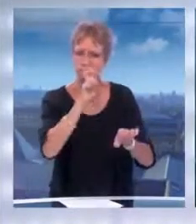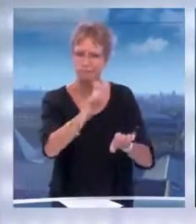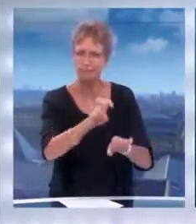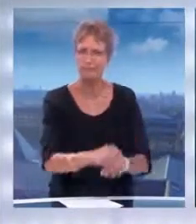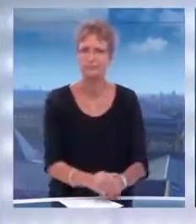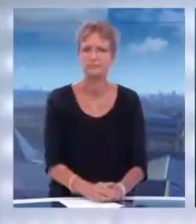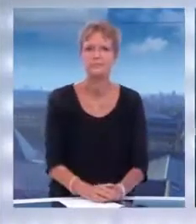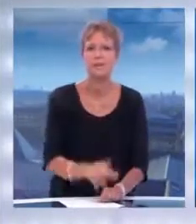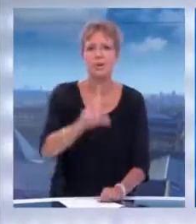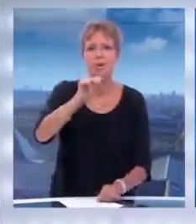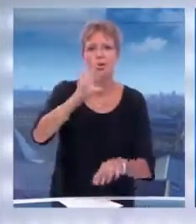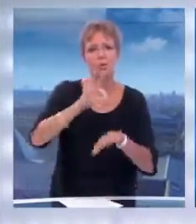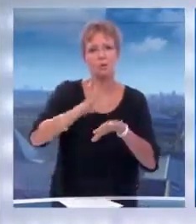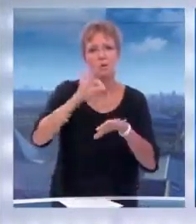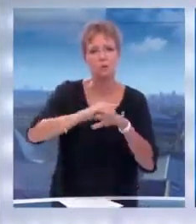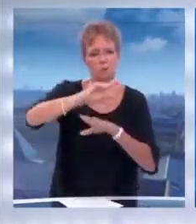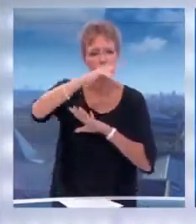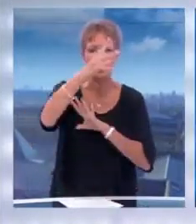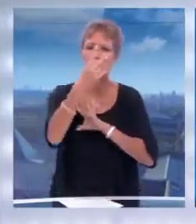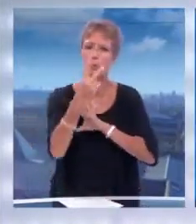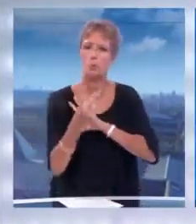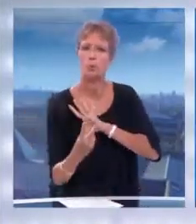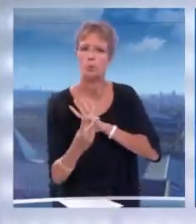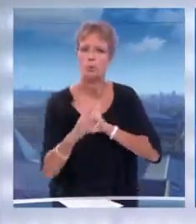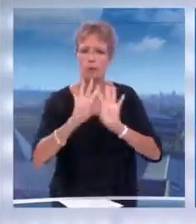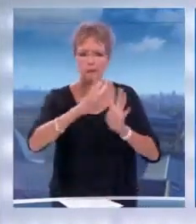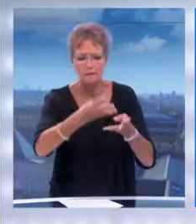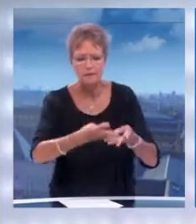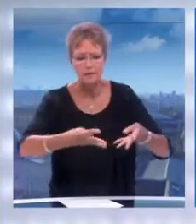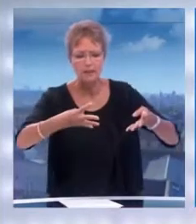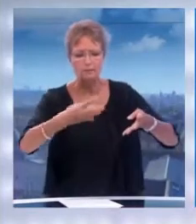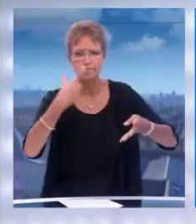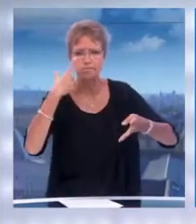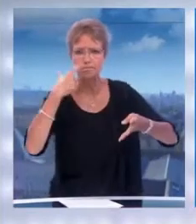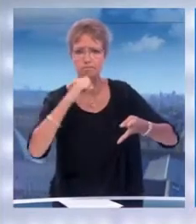Après 30 minutes de plongée, le filet est repéré.